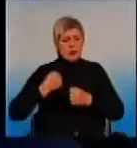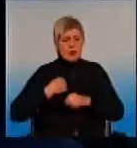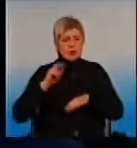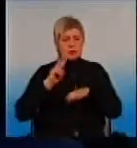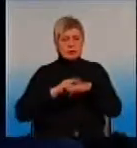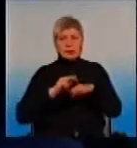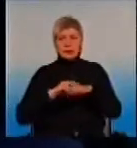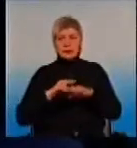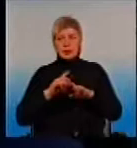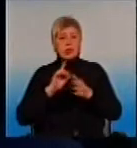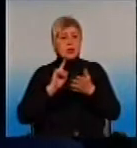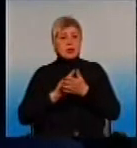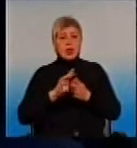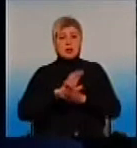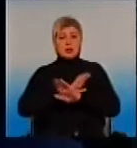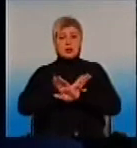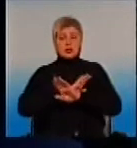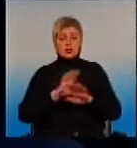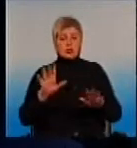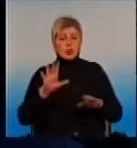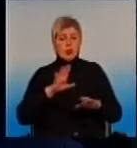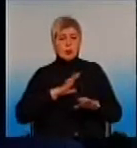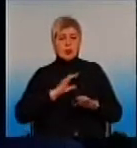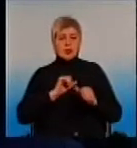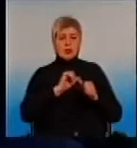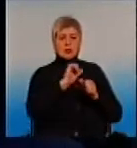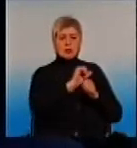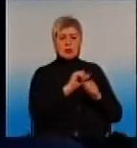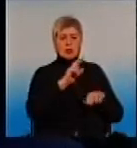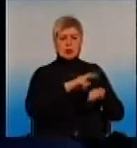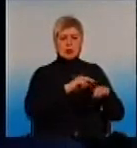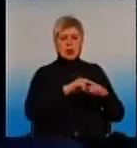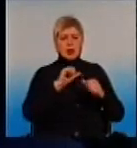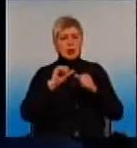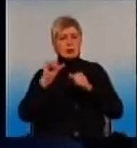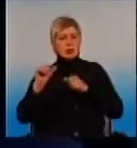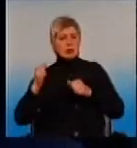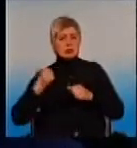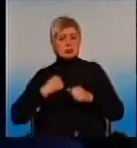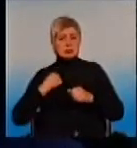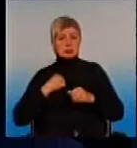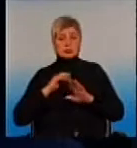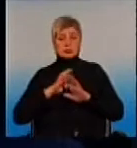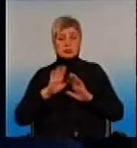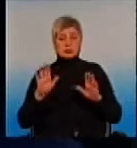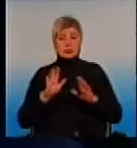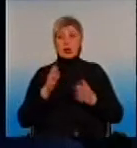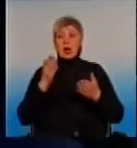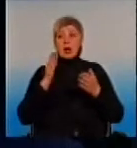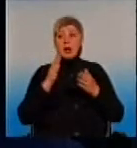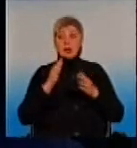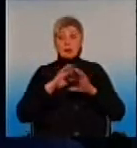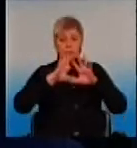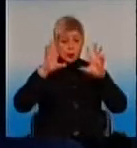не має бути відомственних. Тобто єдине медицинське пространство. І людина, допустим, якщо взяти, там є